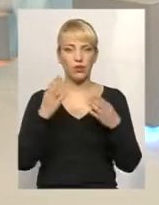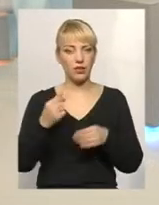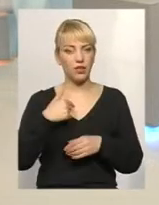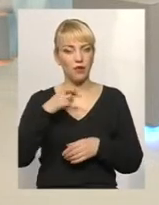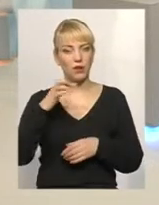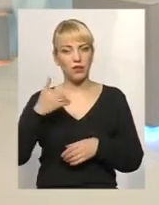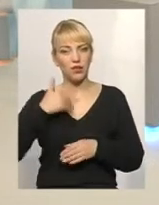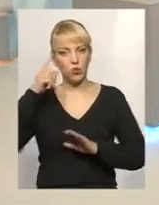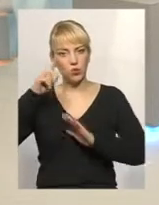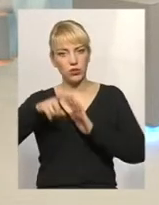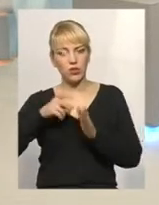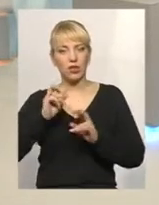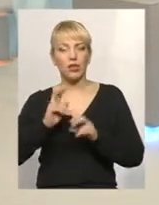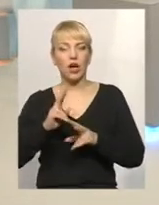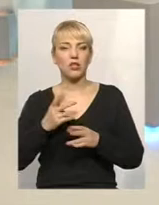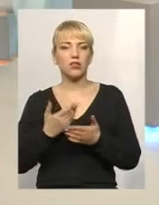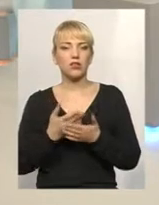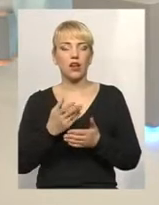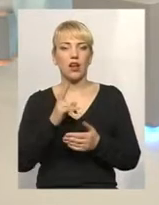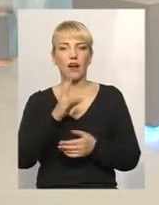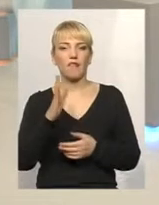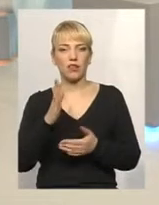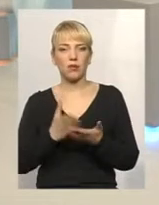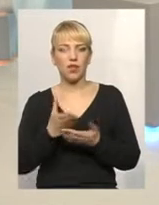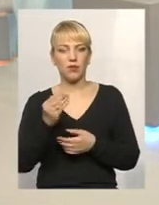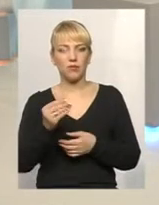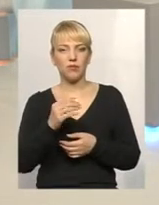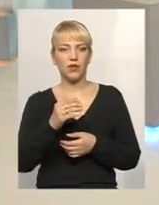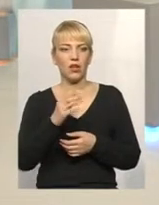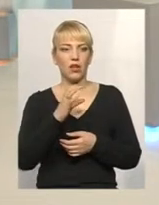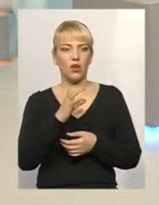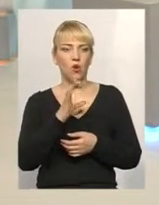узнать, як насчет квартплати при ОСББ був.